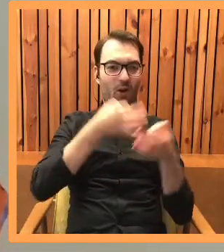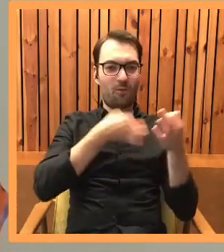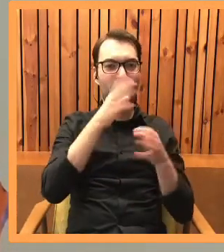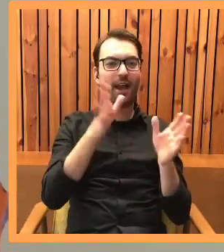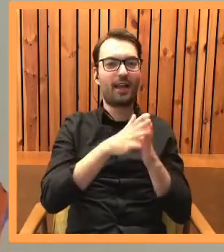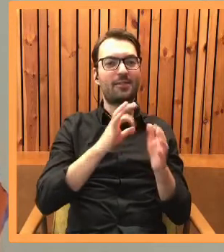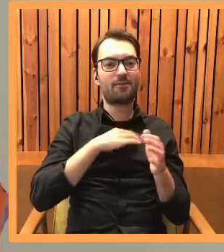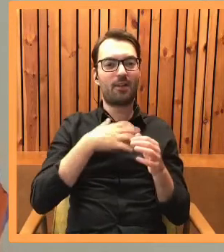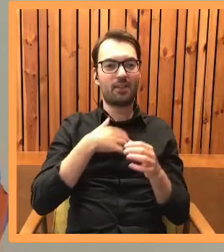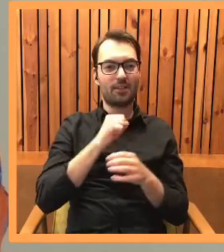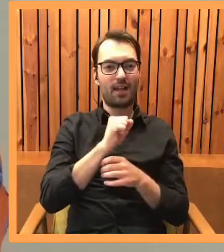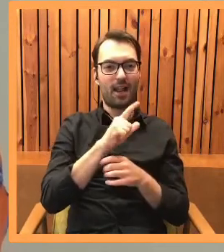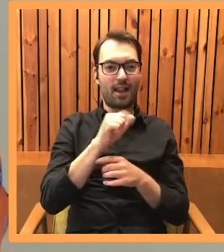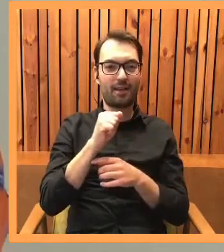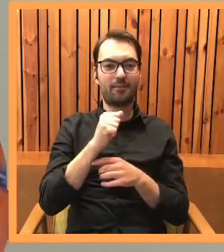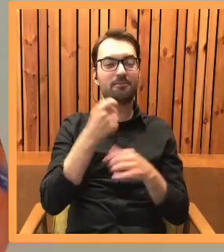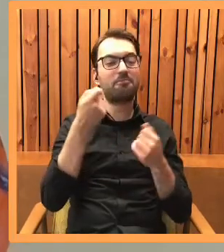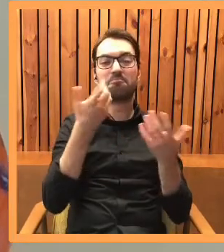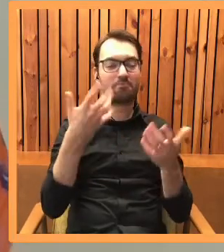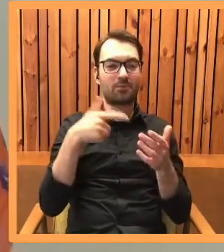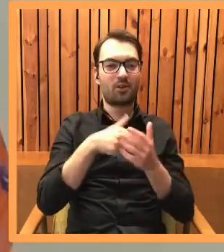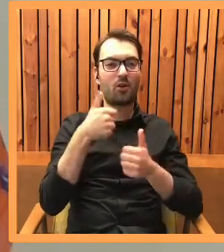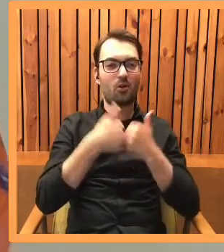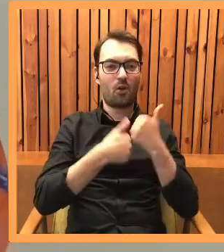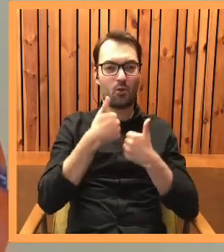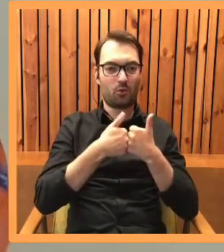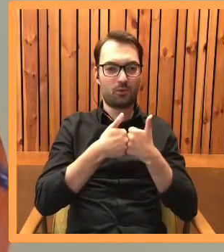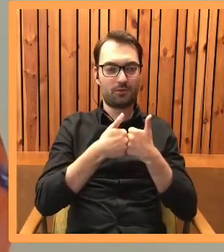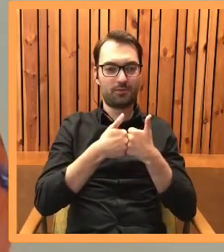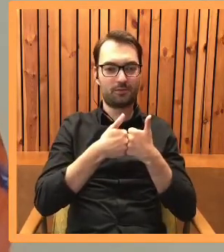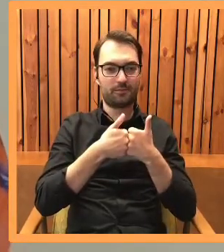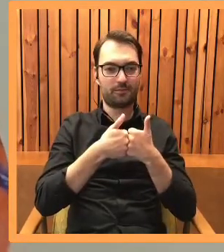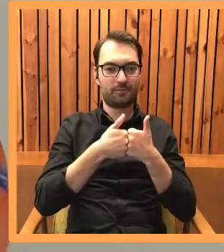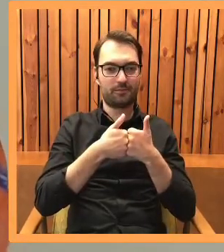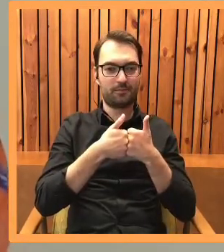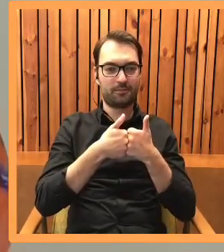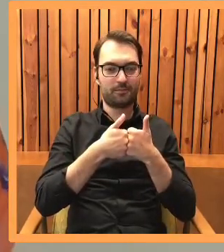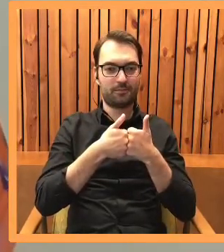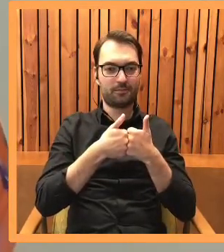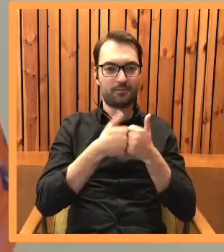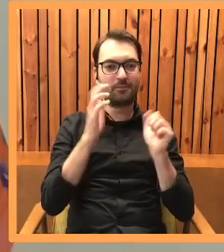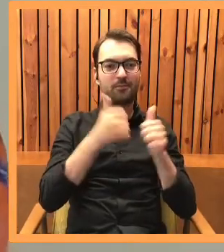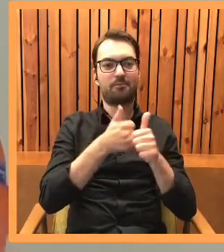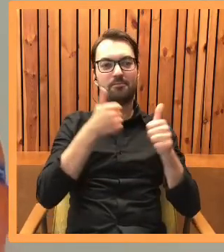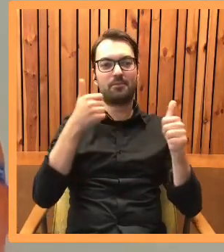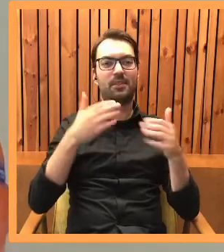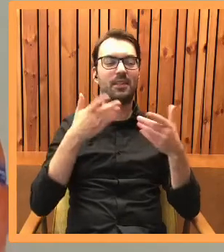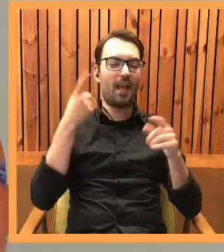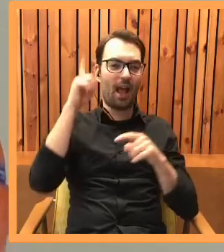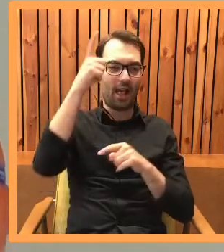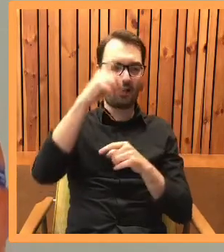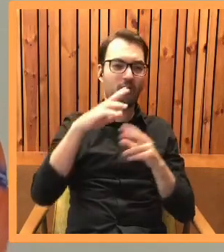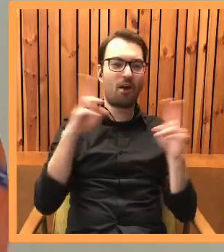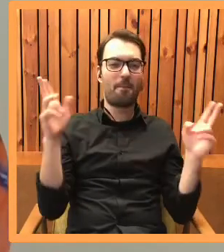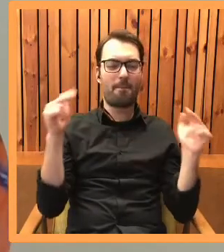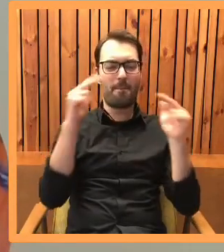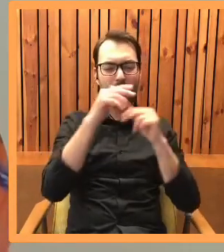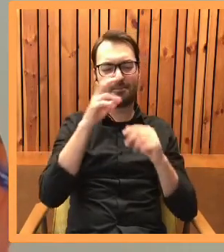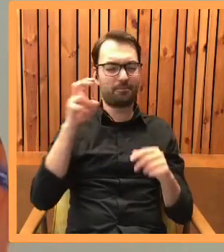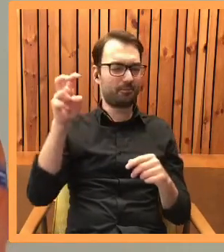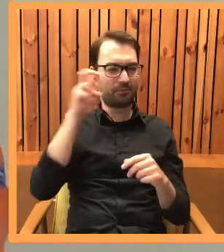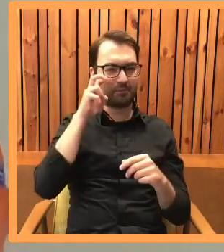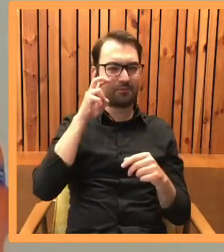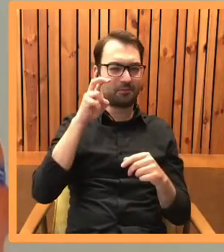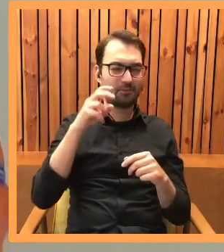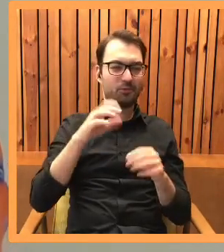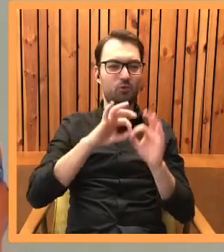Alą. Jedzie wziąć udział w konkursie do odizolowanej od świata zewnętrznego rezydencji, bogatego marszanda sztuki,